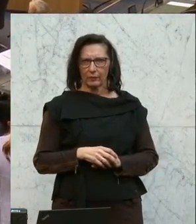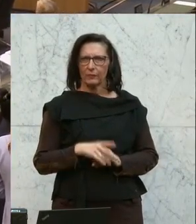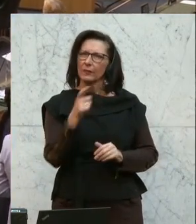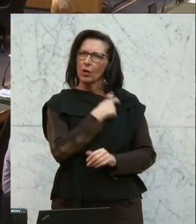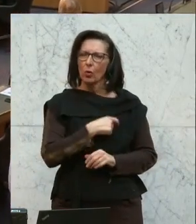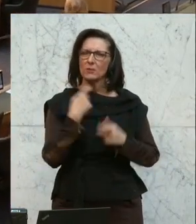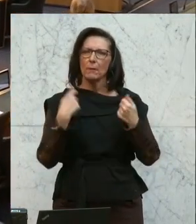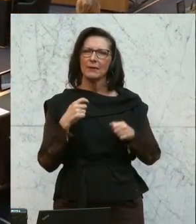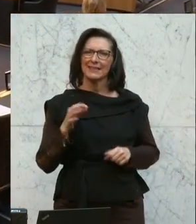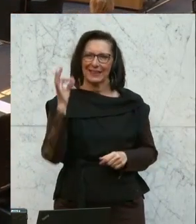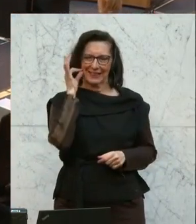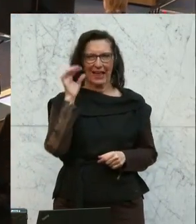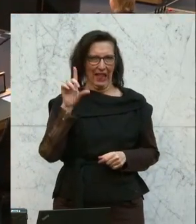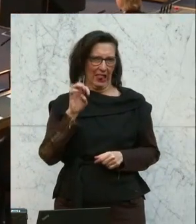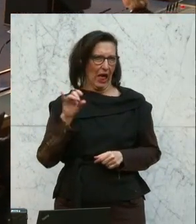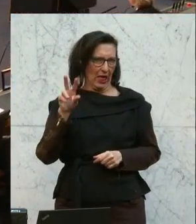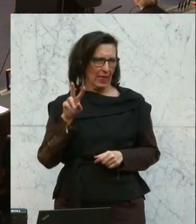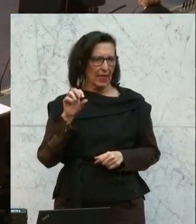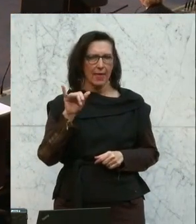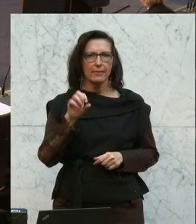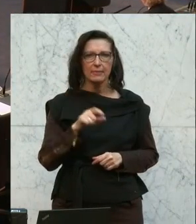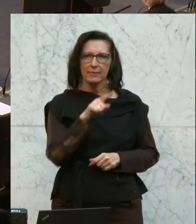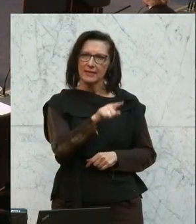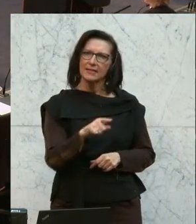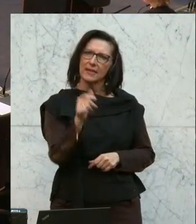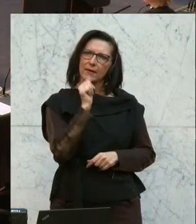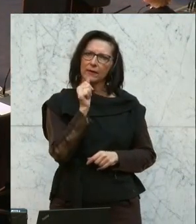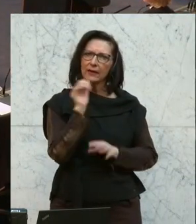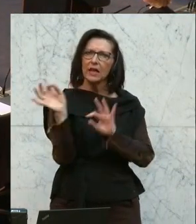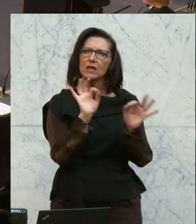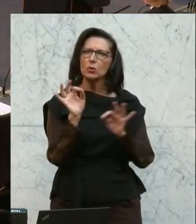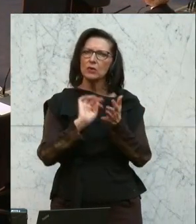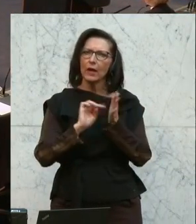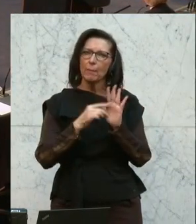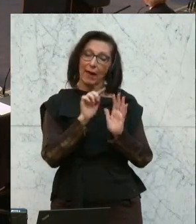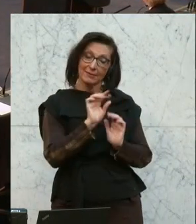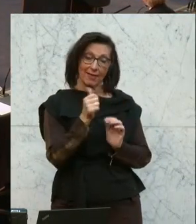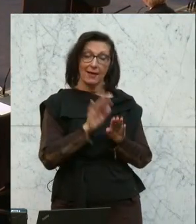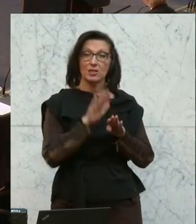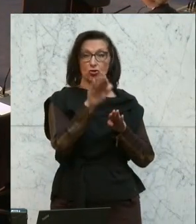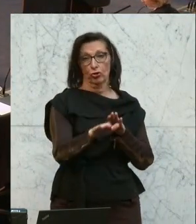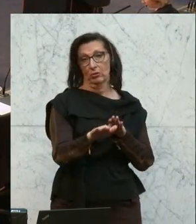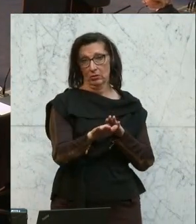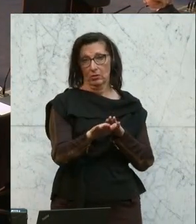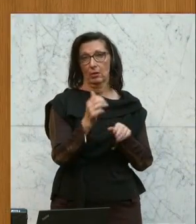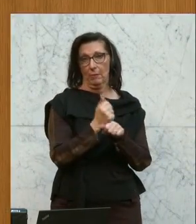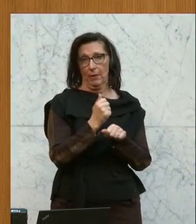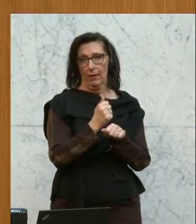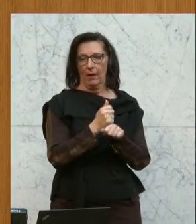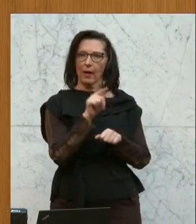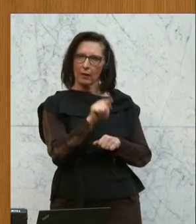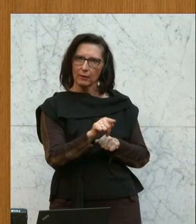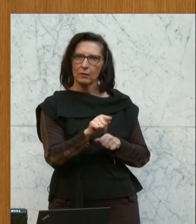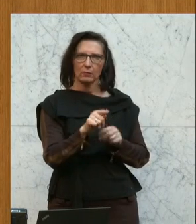Die Kommissionspräsidentin Ursula von der Leyen hat mit ihrem Green Industrial Plan einen Schritt in diese Richtung gesetzt. Das ist eine